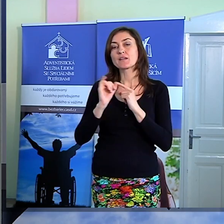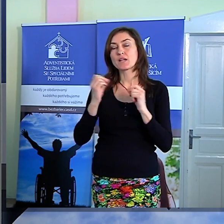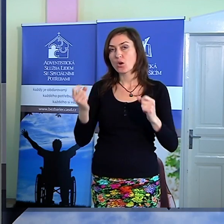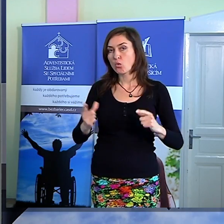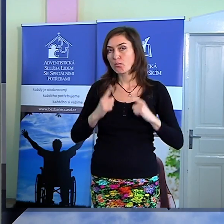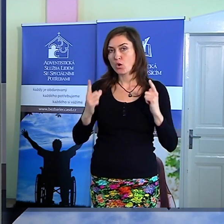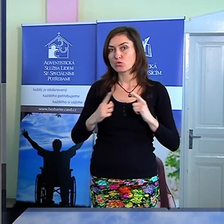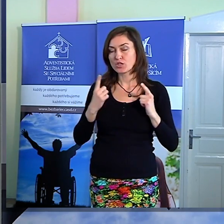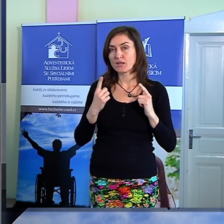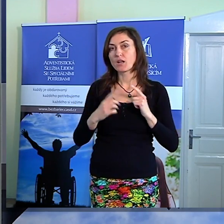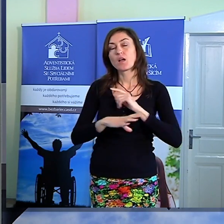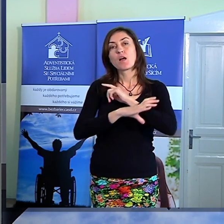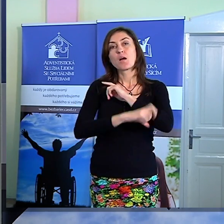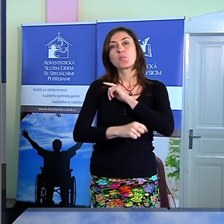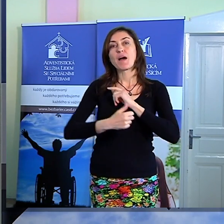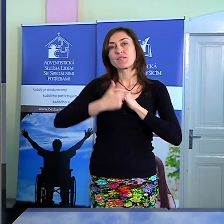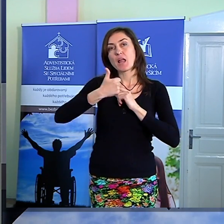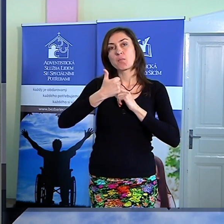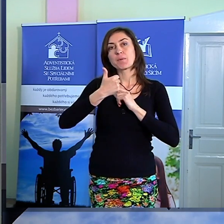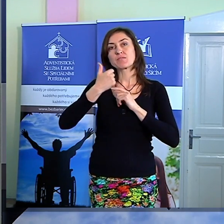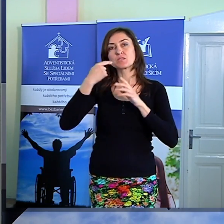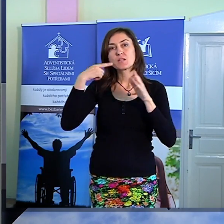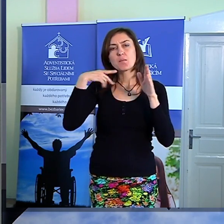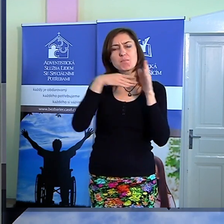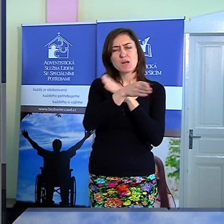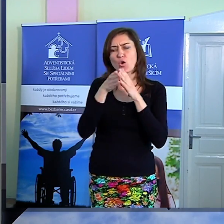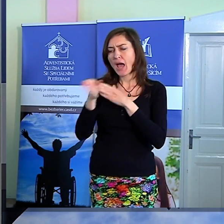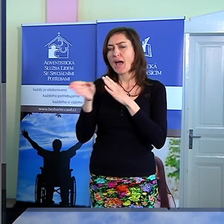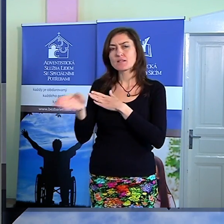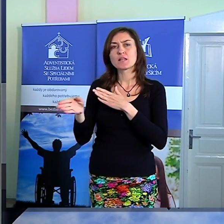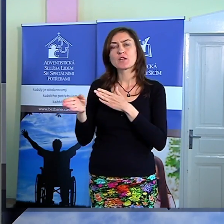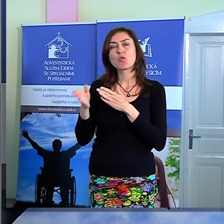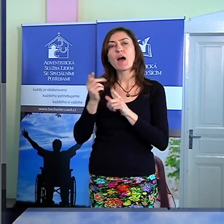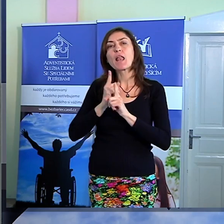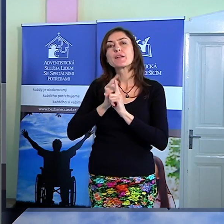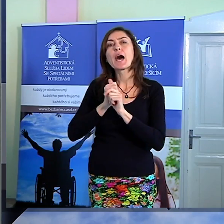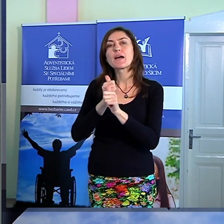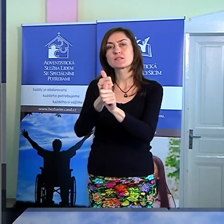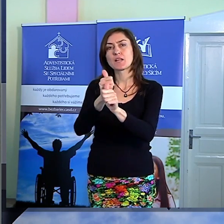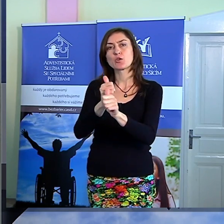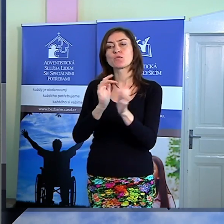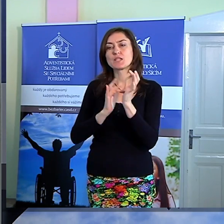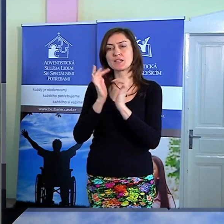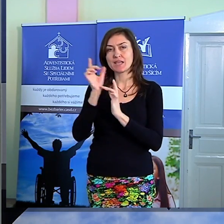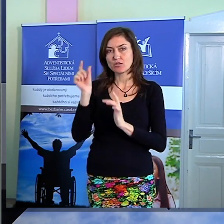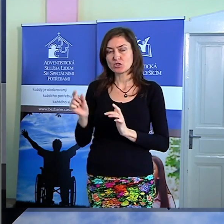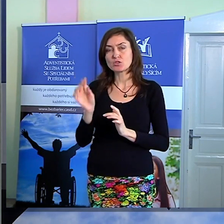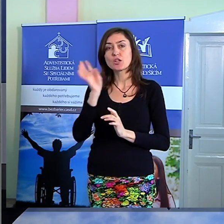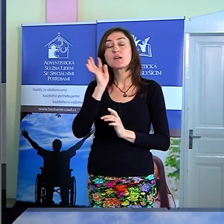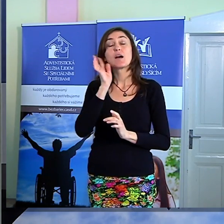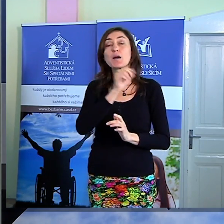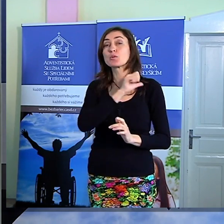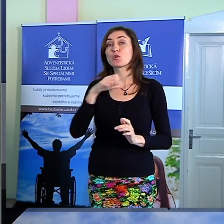Apoštol Pavel nejprve pronásledoval následovník Ježíše Krista a pak se sám za